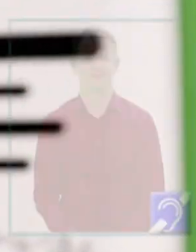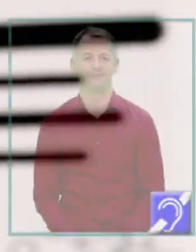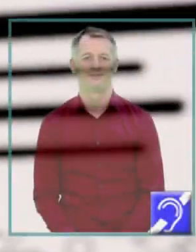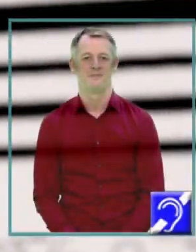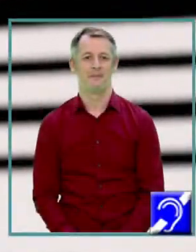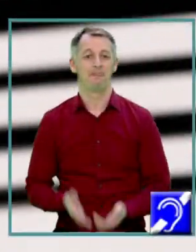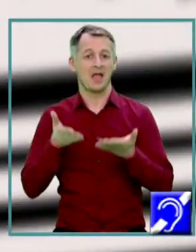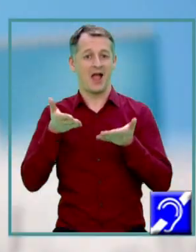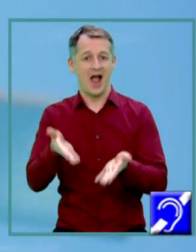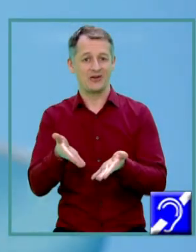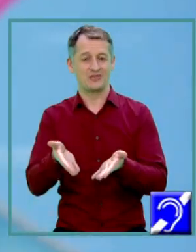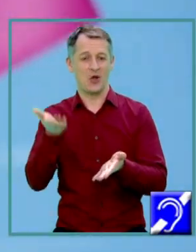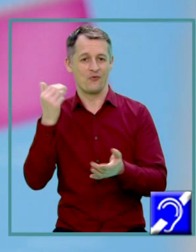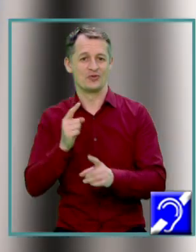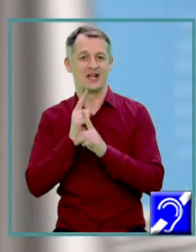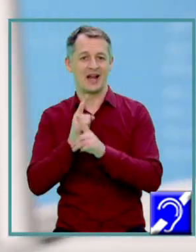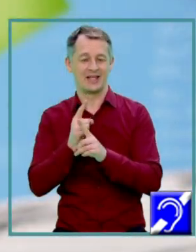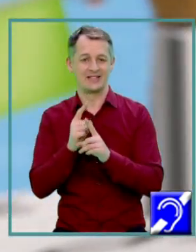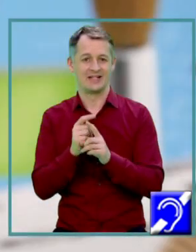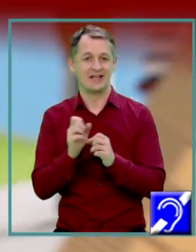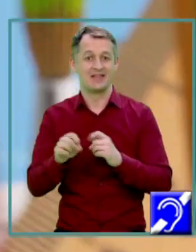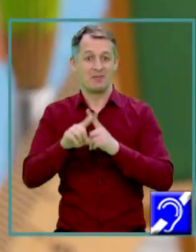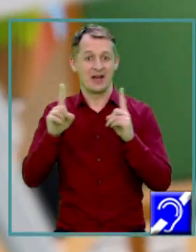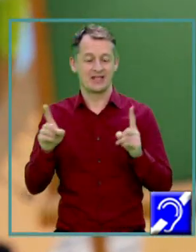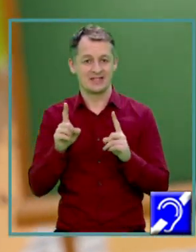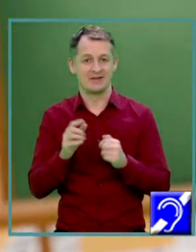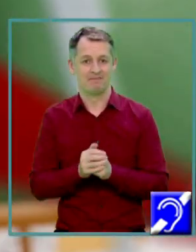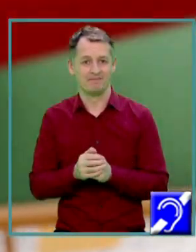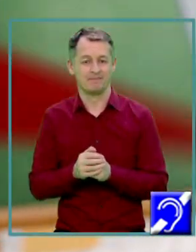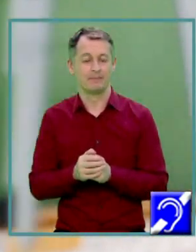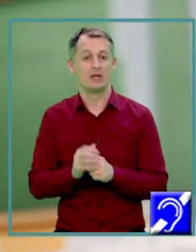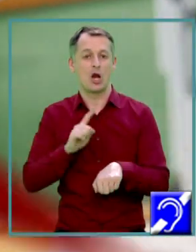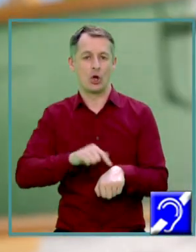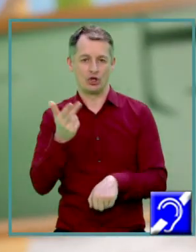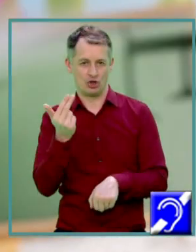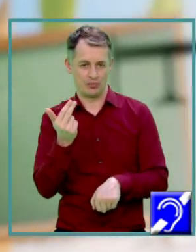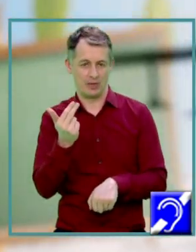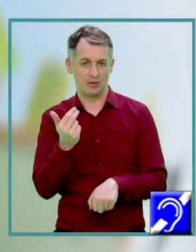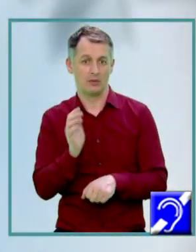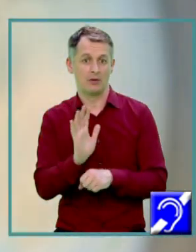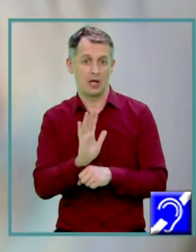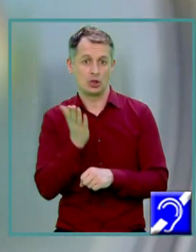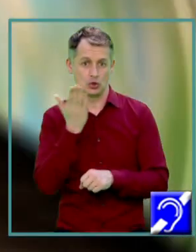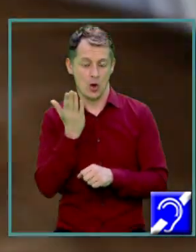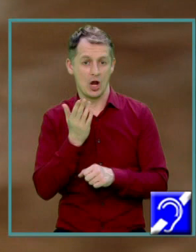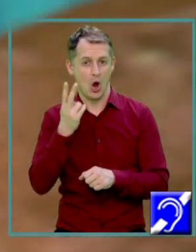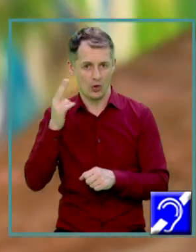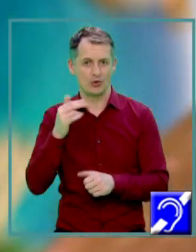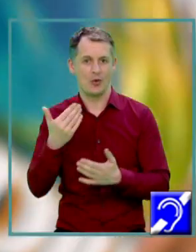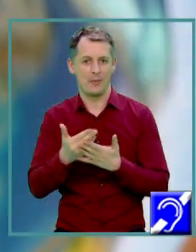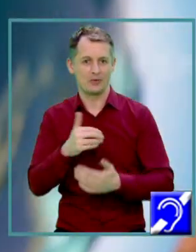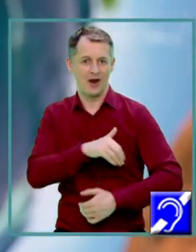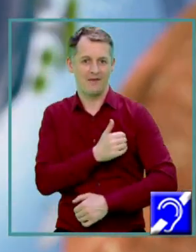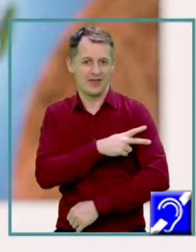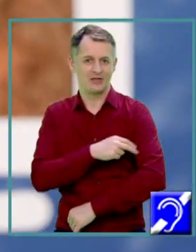Acestea au fost lecțiile dimineții de astăzi, dragi prieteni De la ora 15, Teleșcoala continuă cu noi lecții pentru elevii de liceu Vă